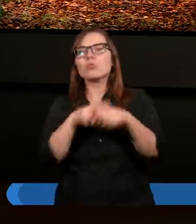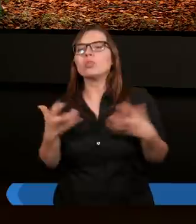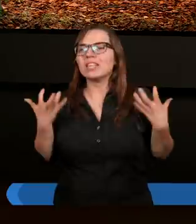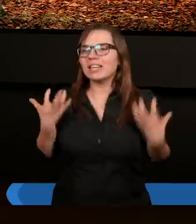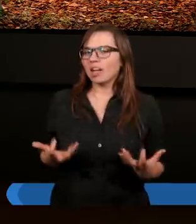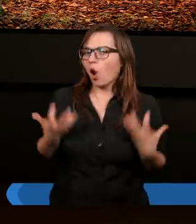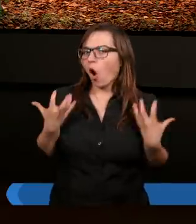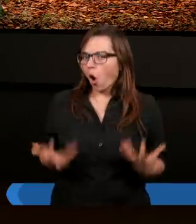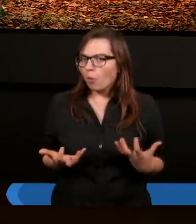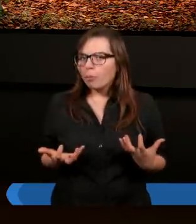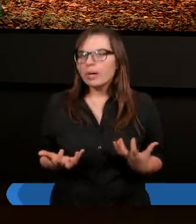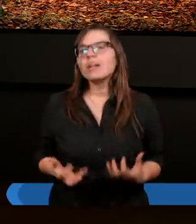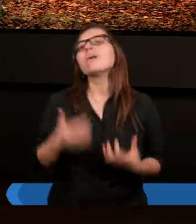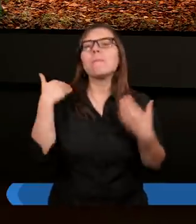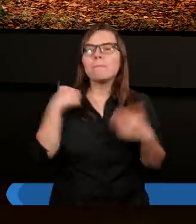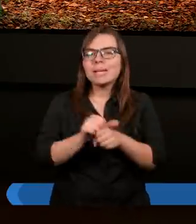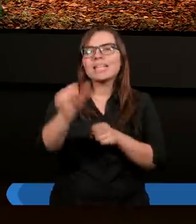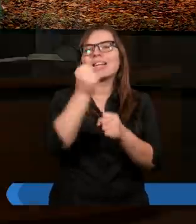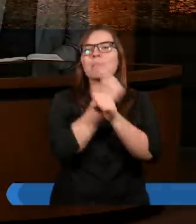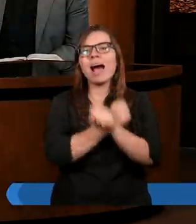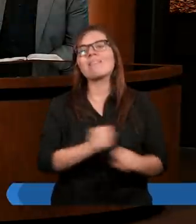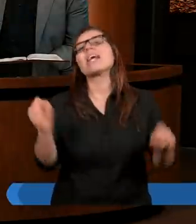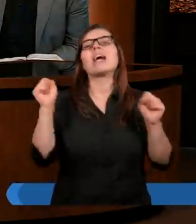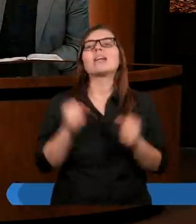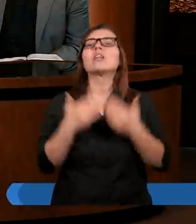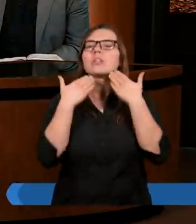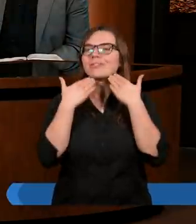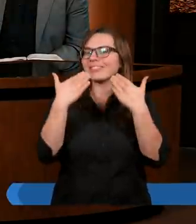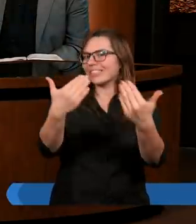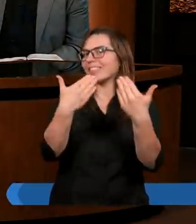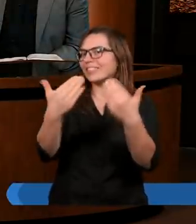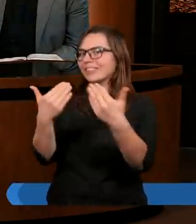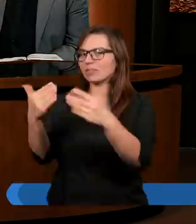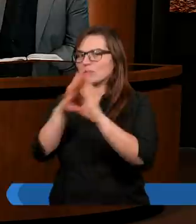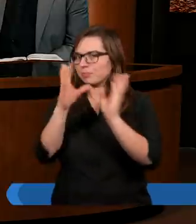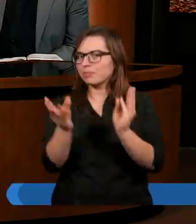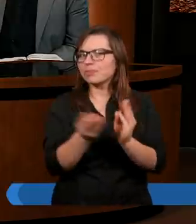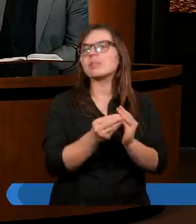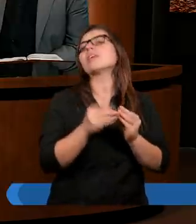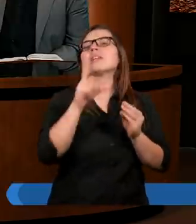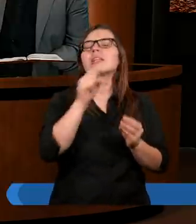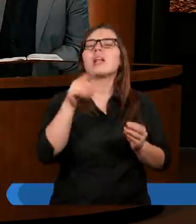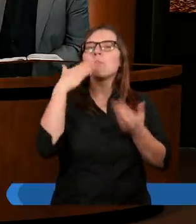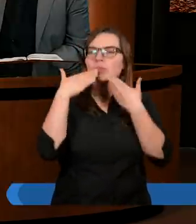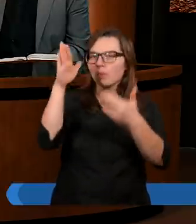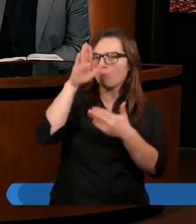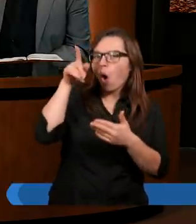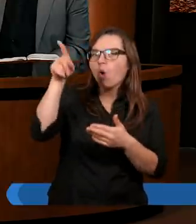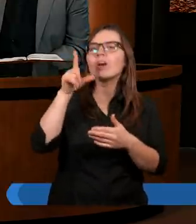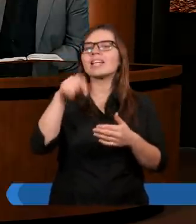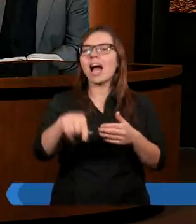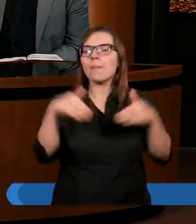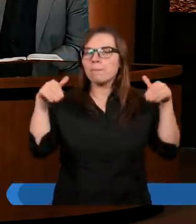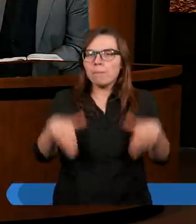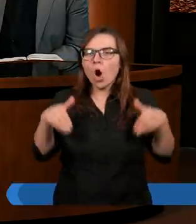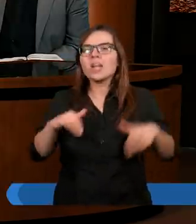chcą być zbawieni. Dziękuję i podziękujemy Bogu za tą